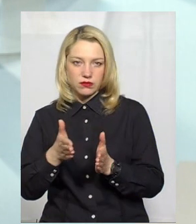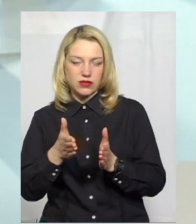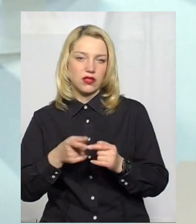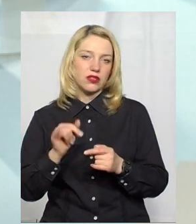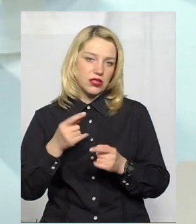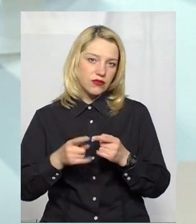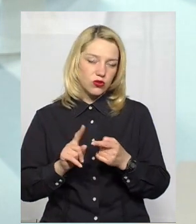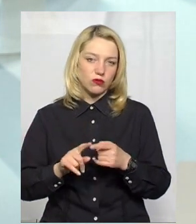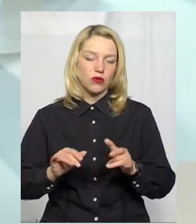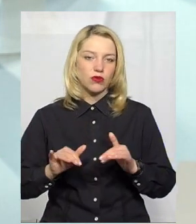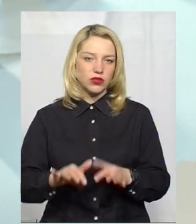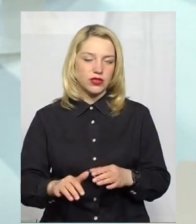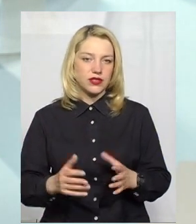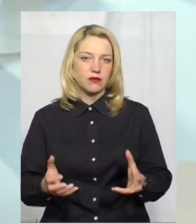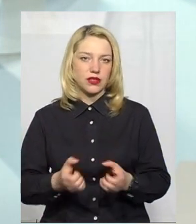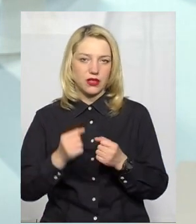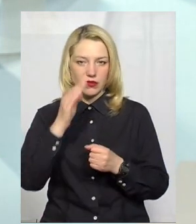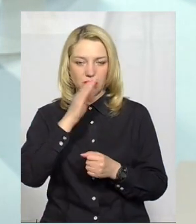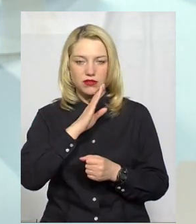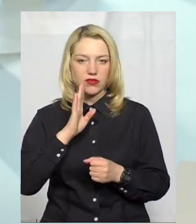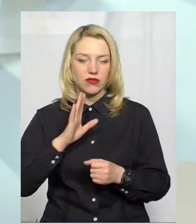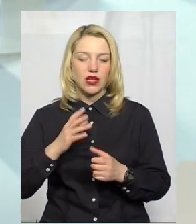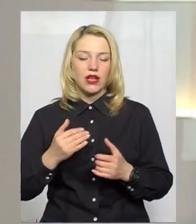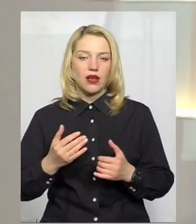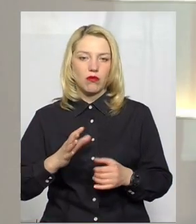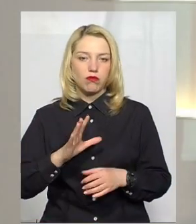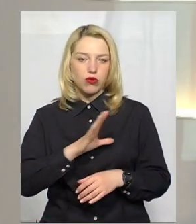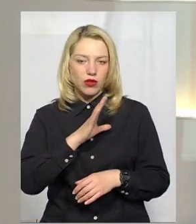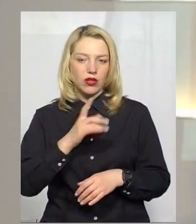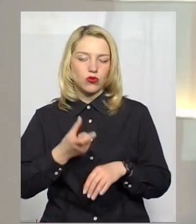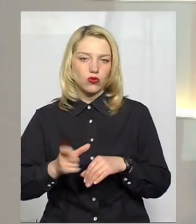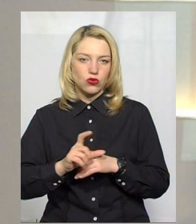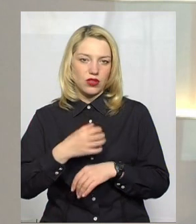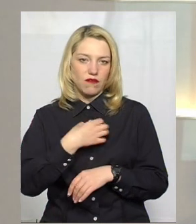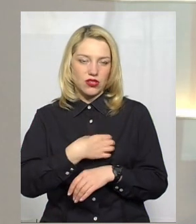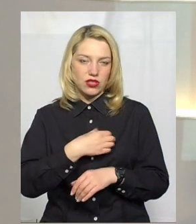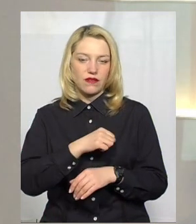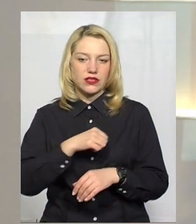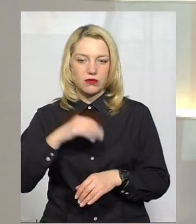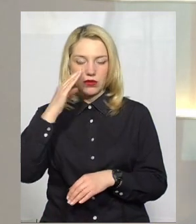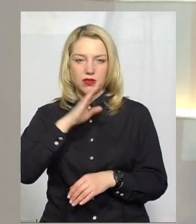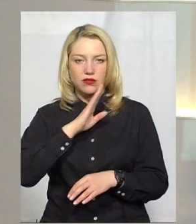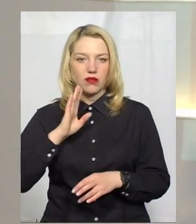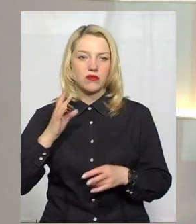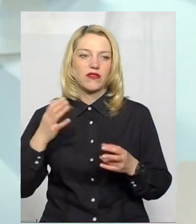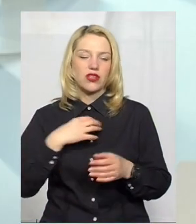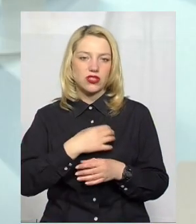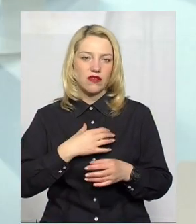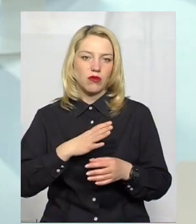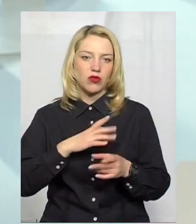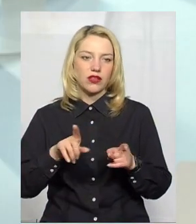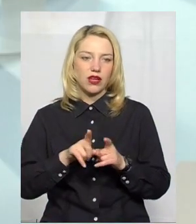в цьому процесі підтримка батьків була дуже важлива. Та й самим батькам була потрібна така підтримка.